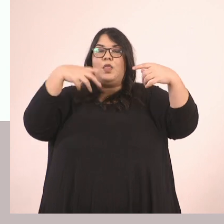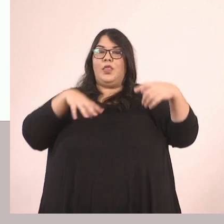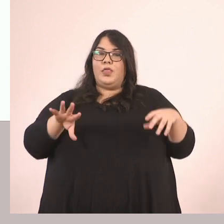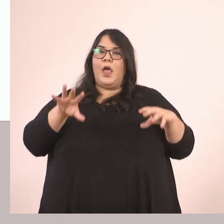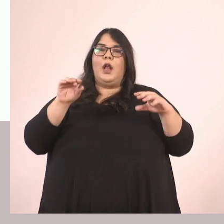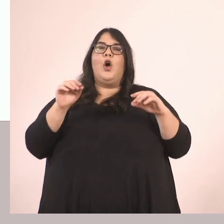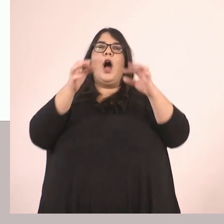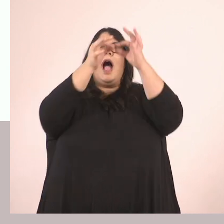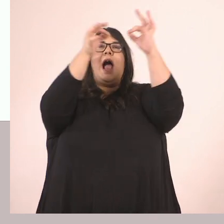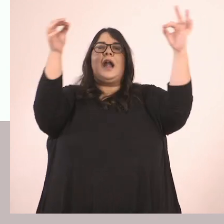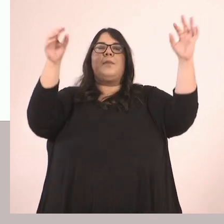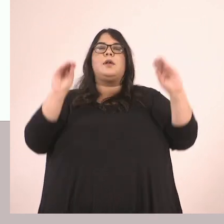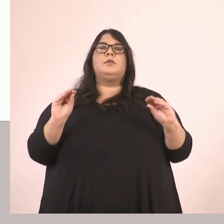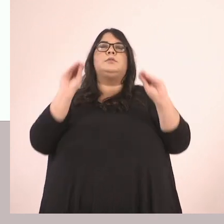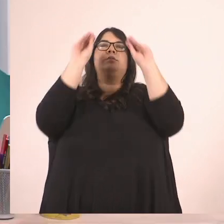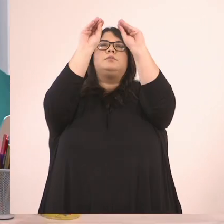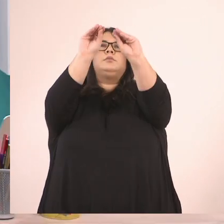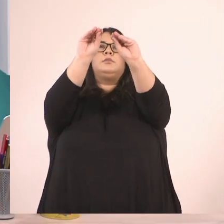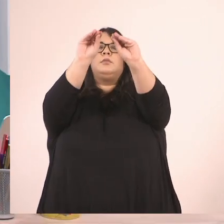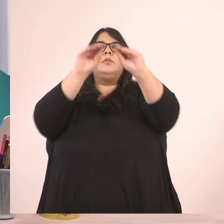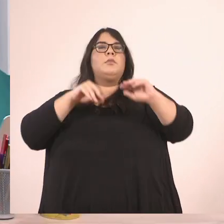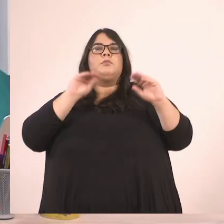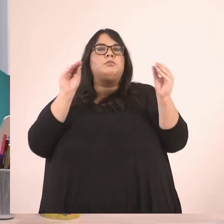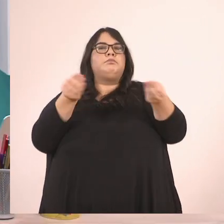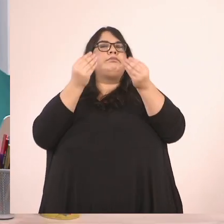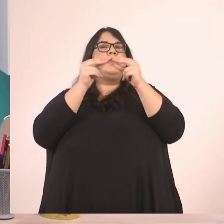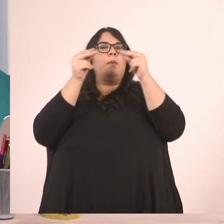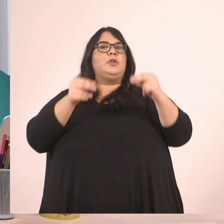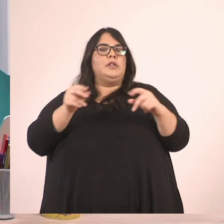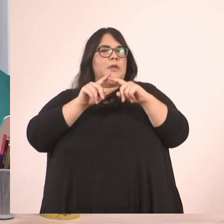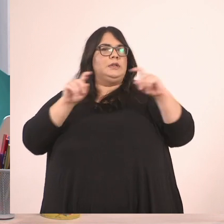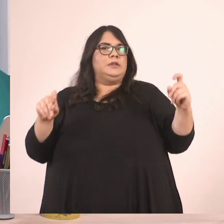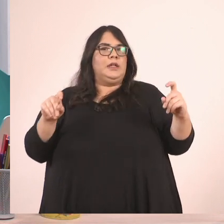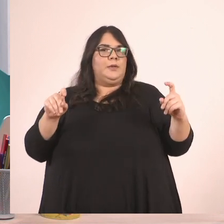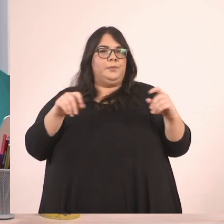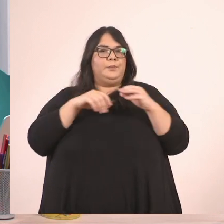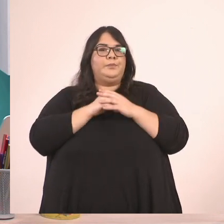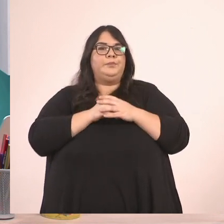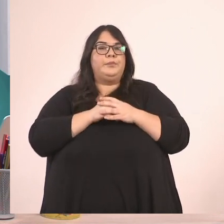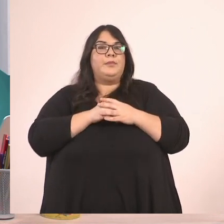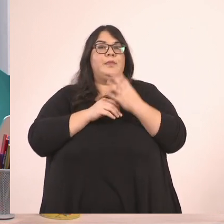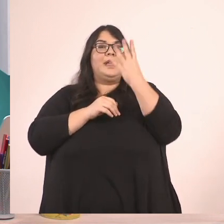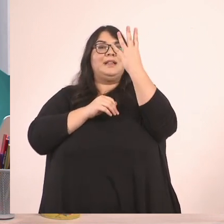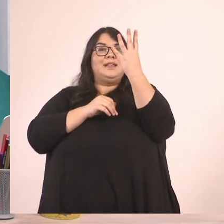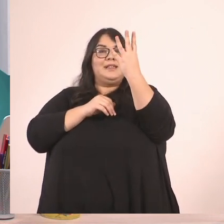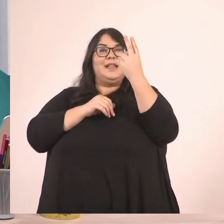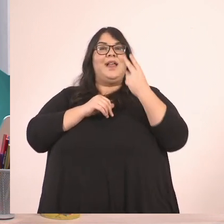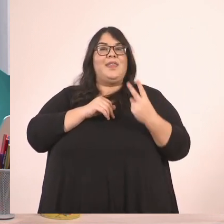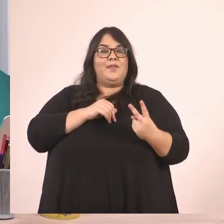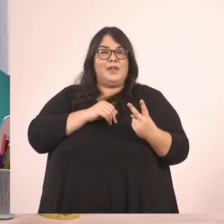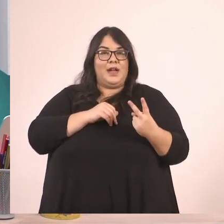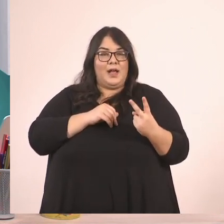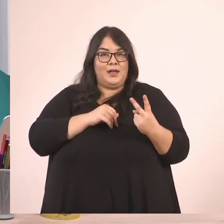να τα τοποθετήσουμε στην αρθιμογραμμή Και να δούμε τι θα συμβεί Το 4 δεύτερα